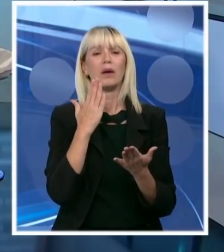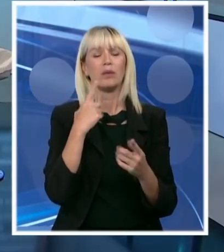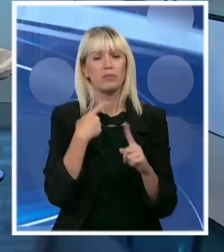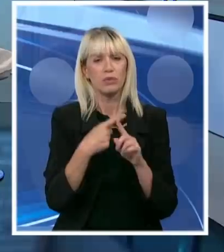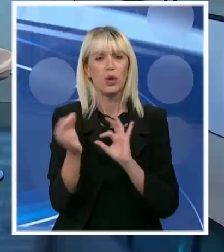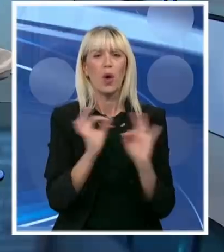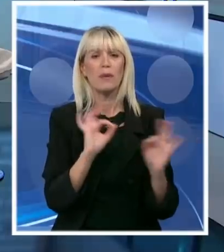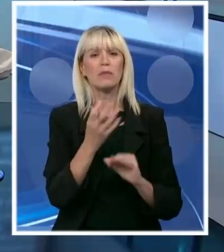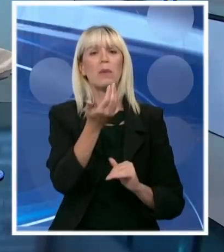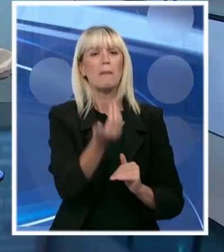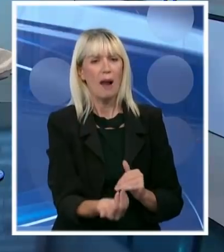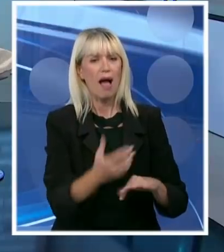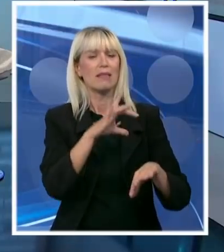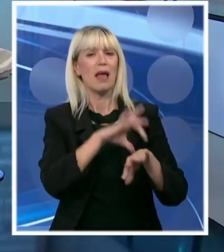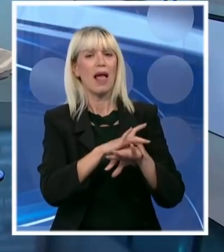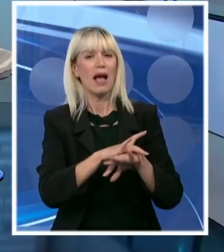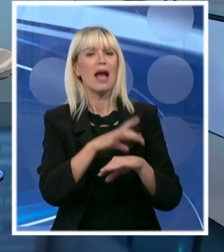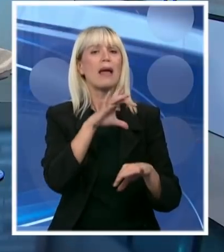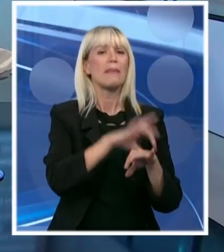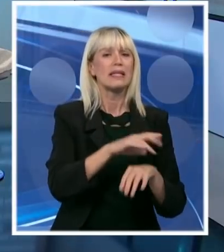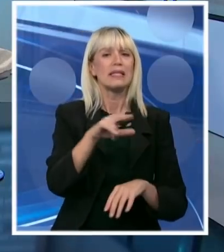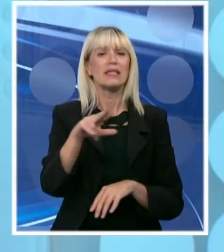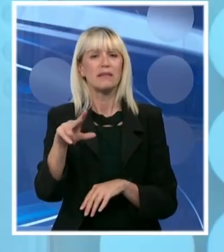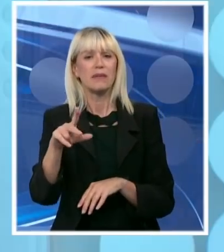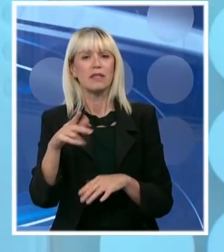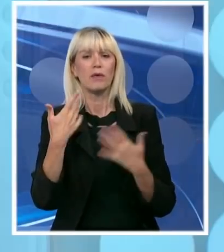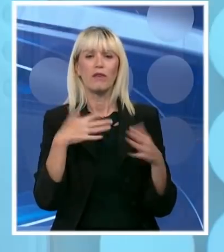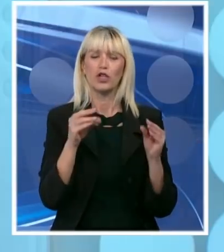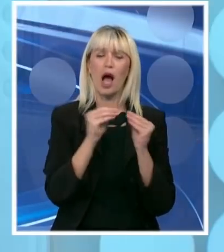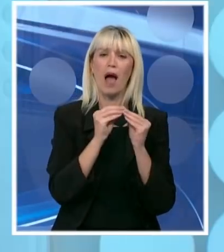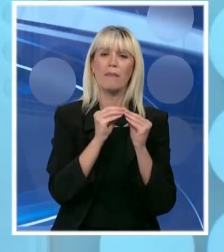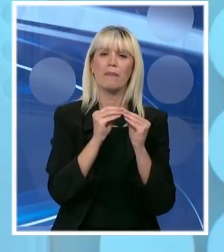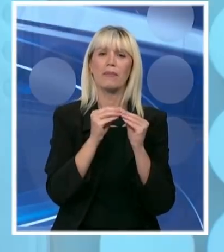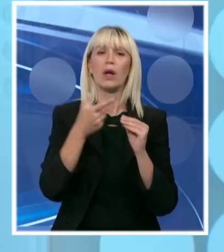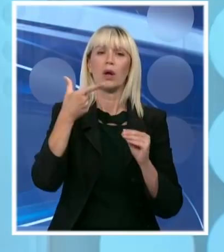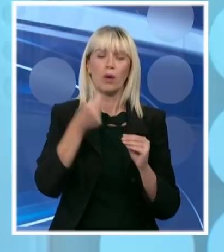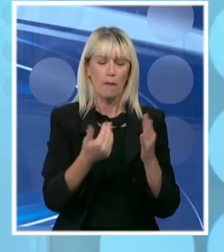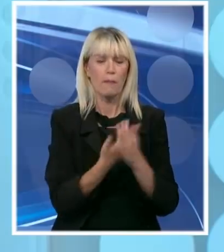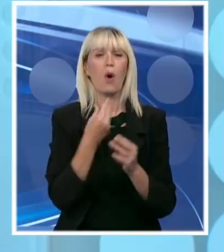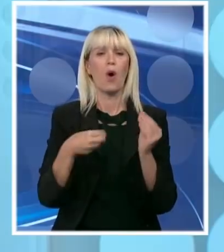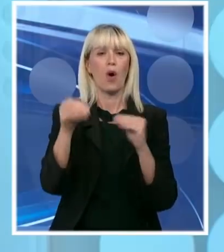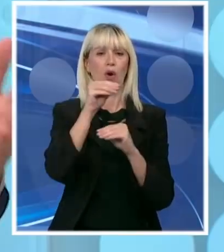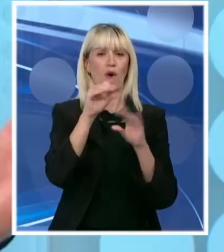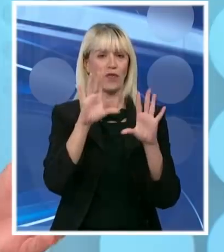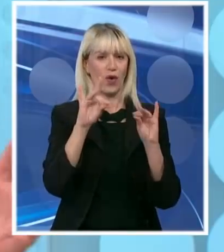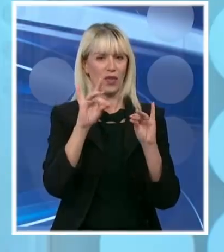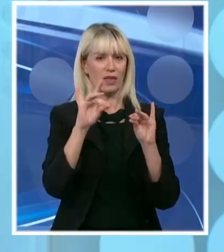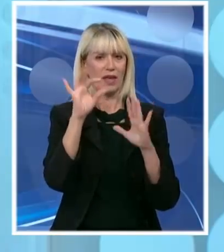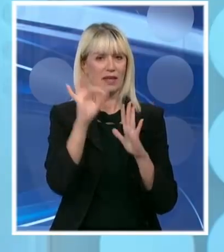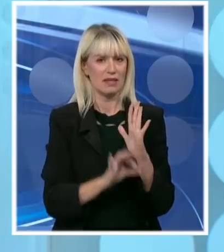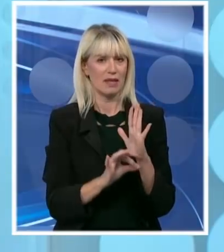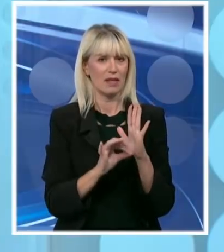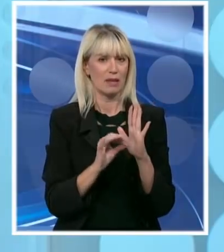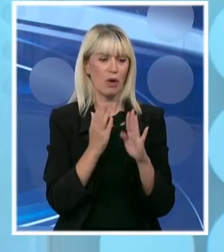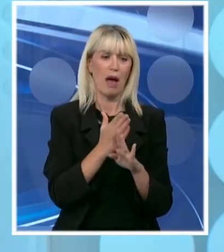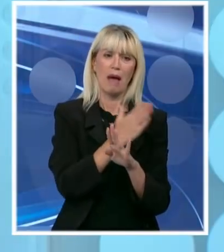i medicinskim sestrama da idu na vreme. Uvećali smo ih u aprilu za još 10%. Pre toga je bilo i za 15% i 10%